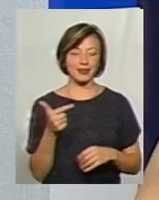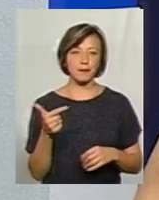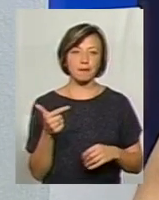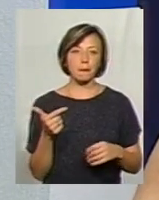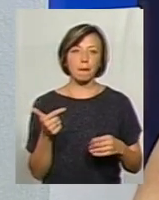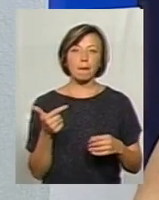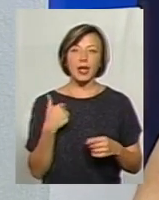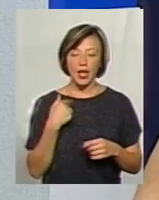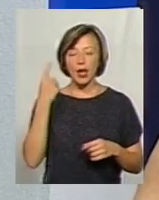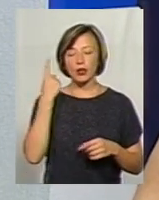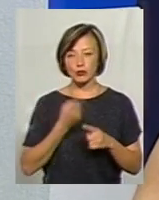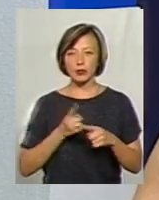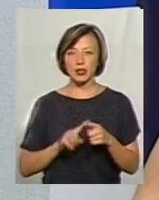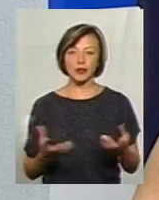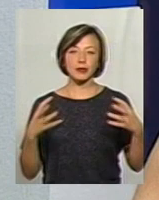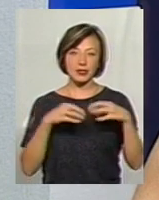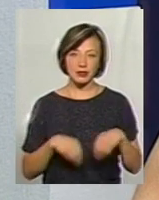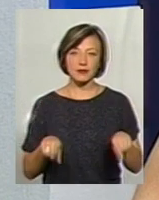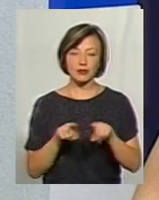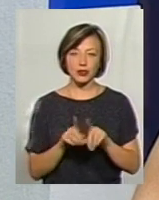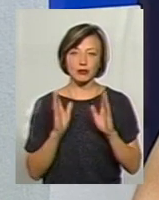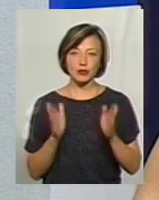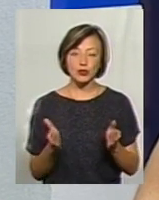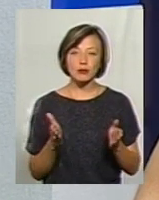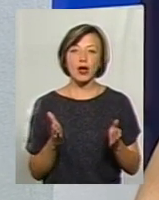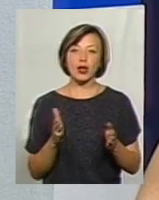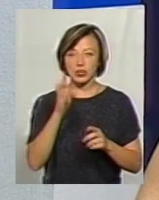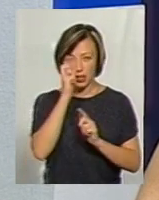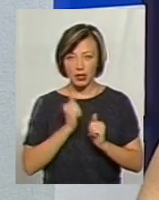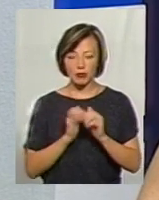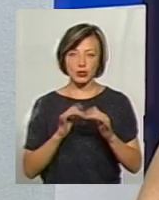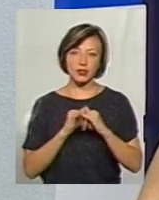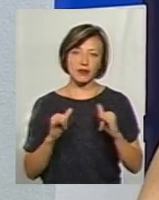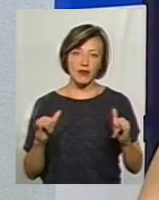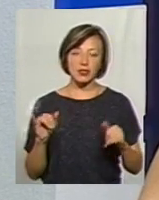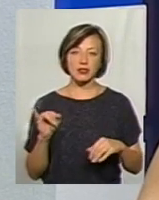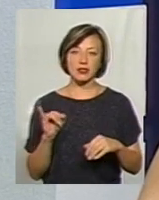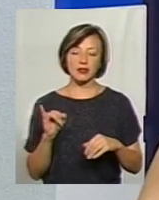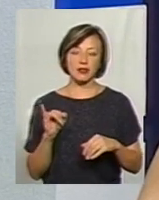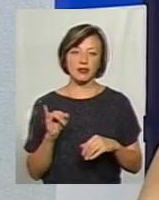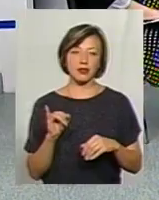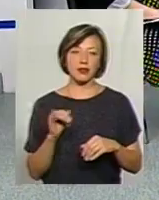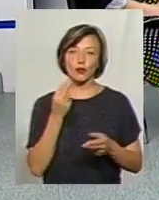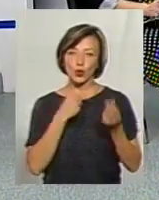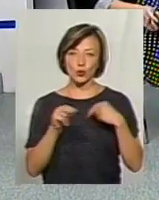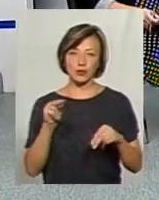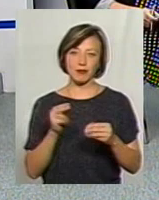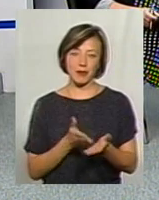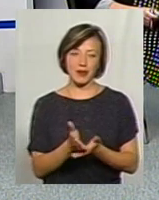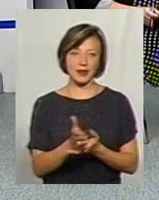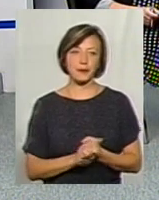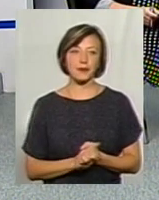нас в любому пуще об'єднує це все. І ми все-таки прийдем до того, що наша країна буде розвиватися в найбільшому напрямі.